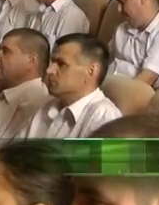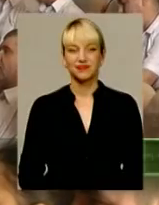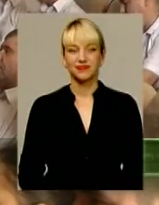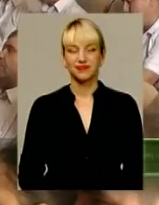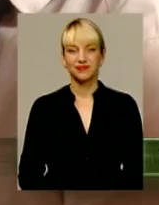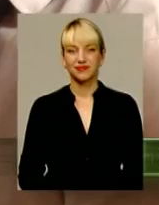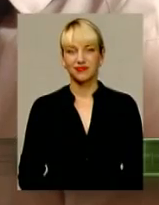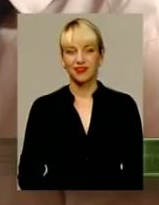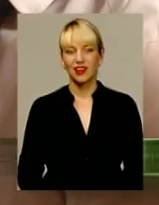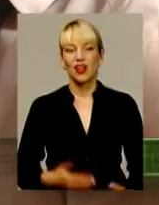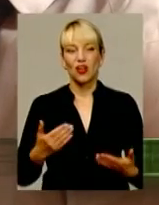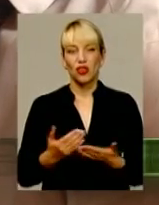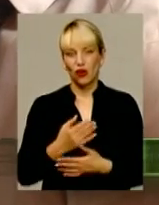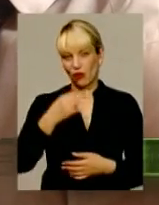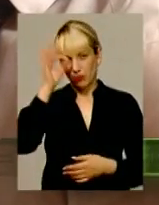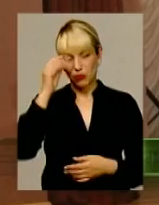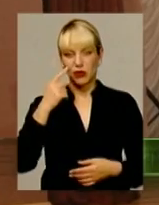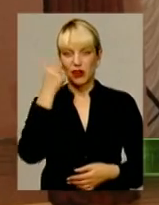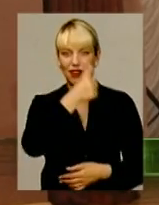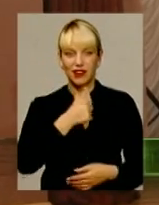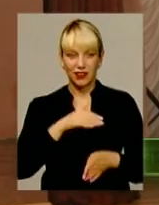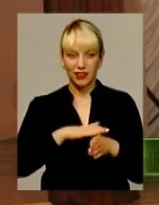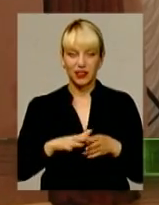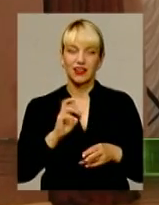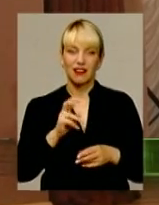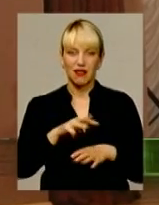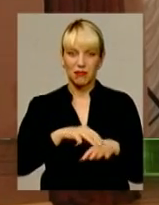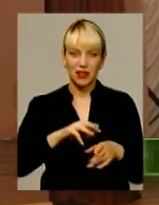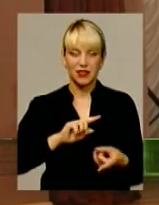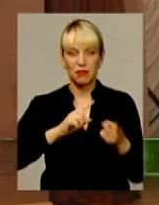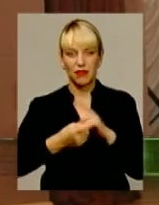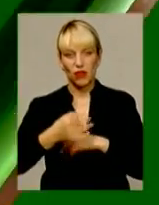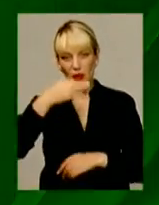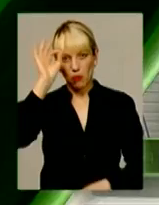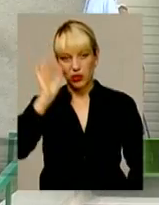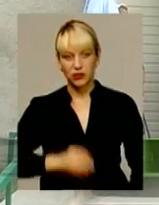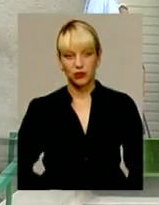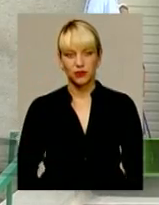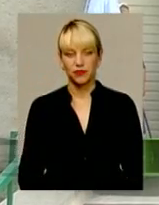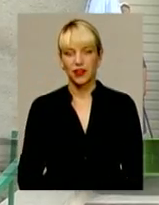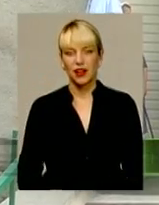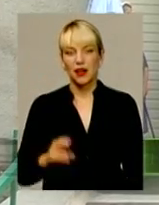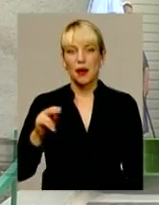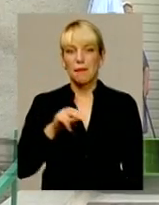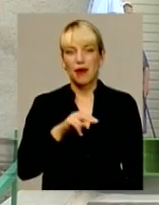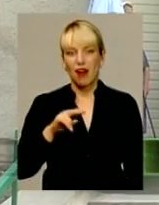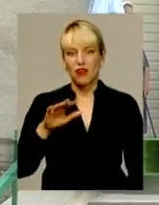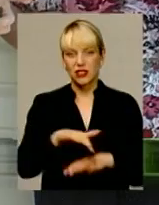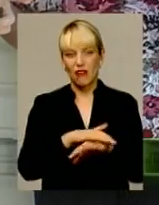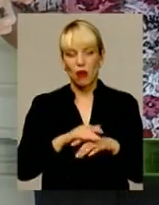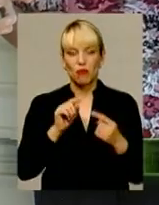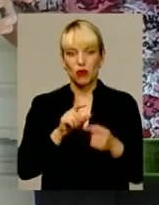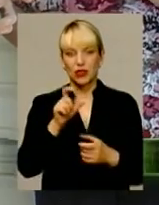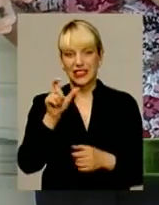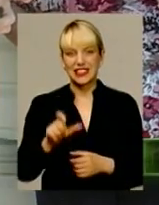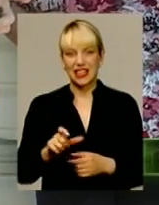Новим правоохоронцям рік або як міліція перетворювалася на поліцію. Православна громада проти селянина.